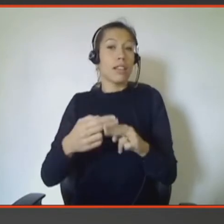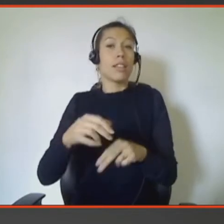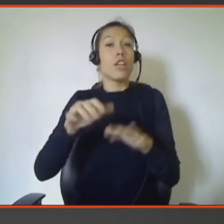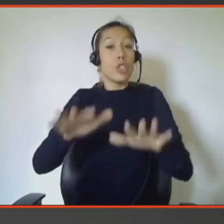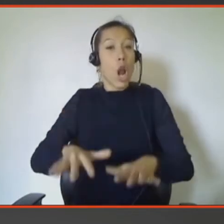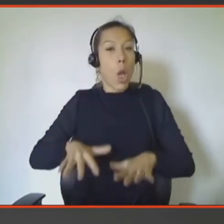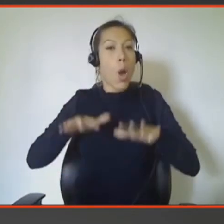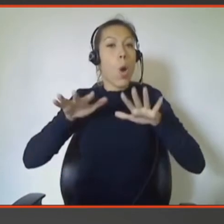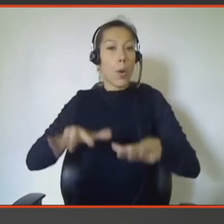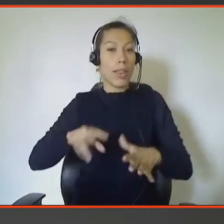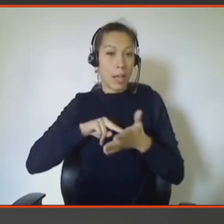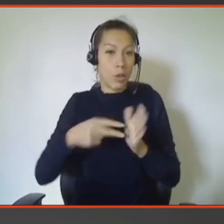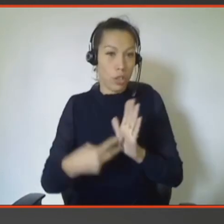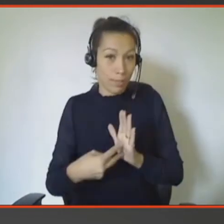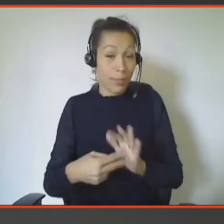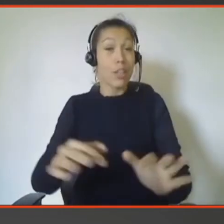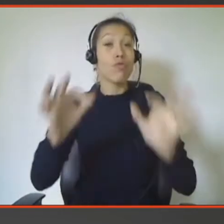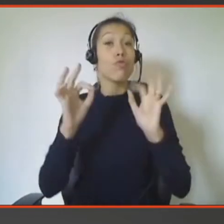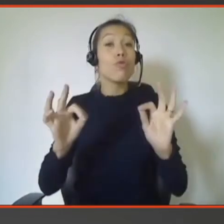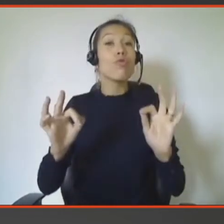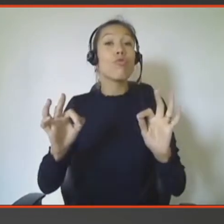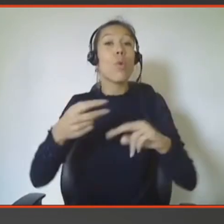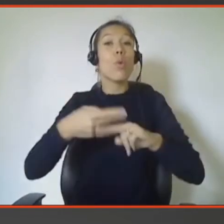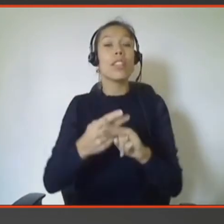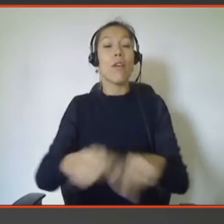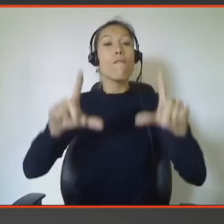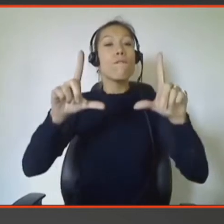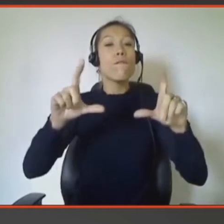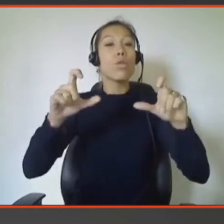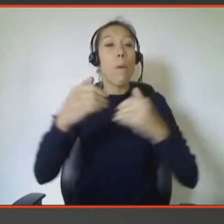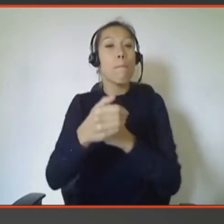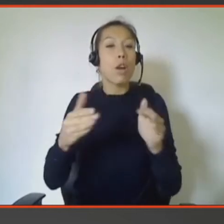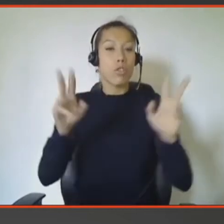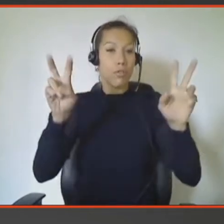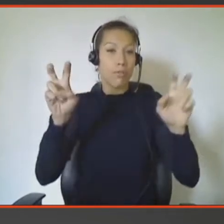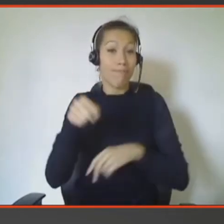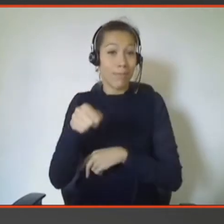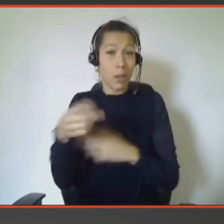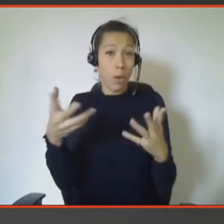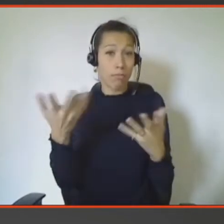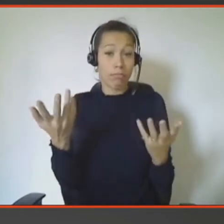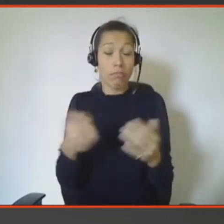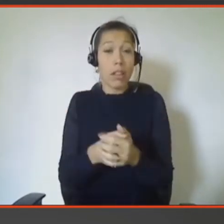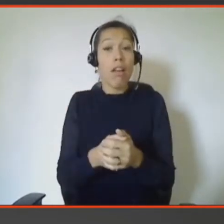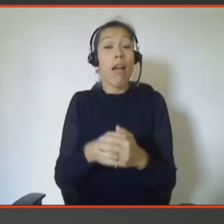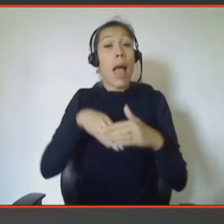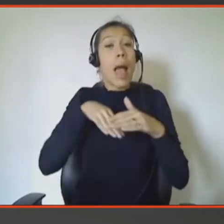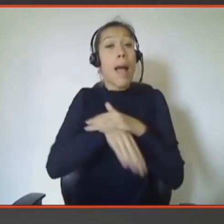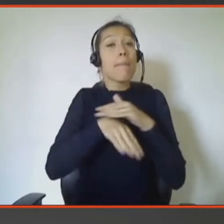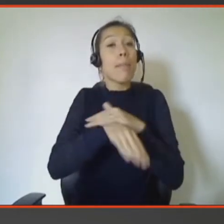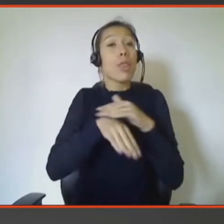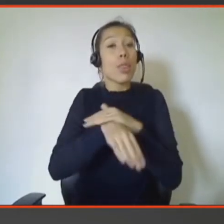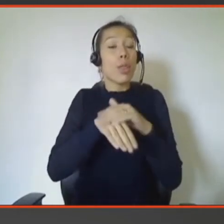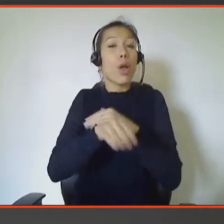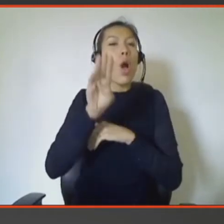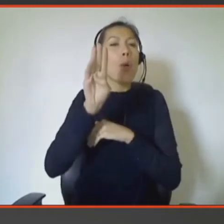Et Photobox, on est un exemple parfait. Photobox, c'est une imprimante Bluetooth qui est cachée dans cette boîte et ça ne